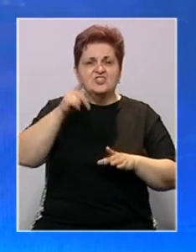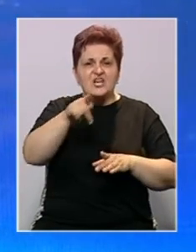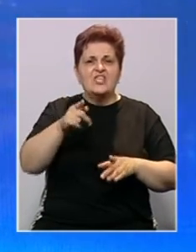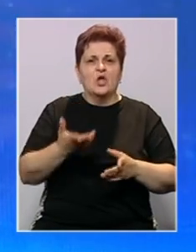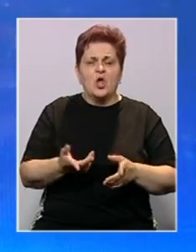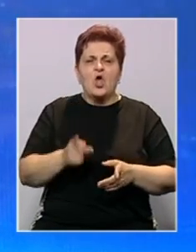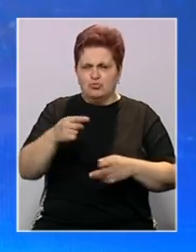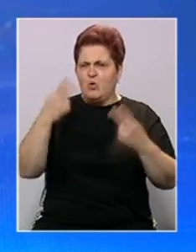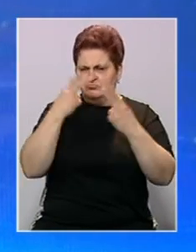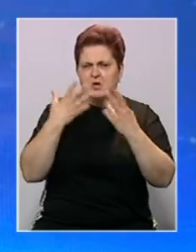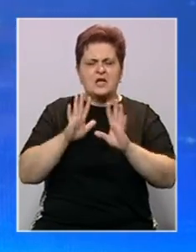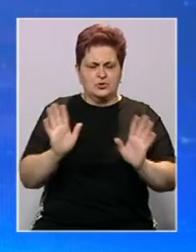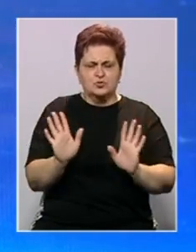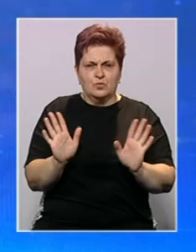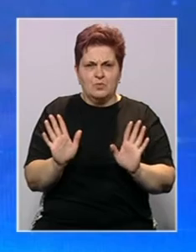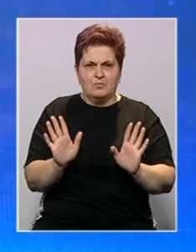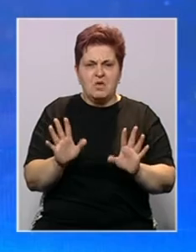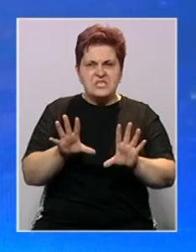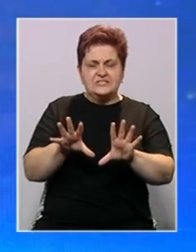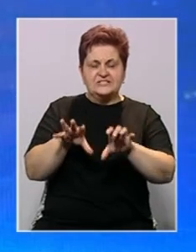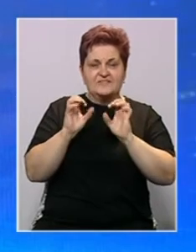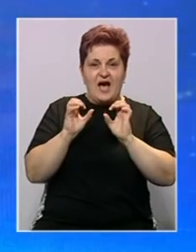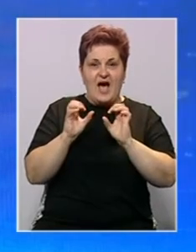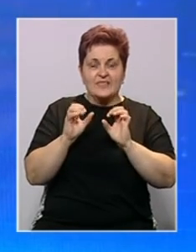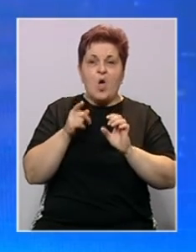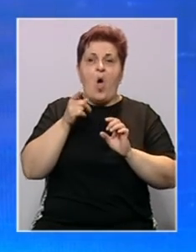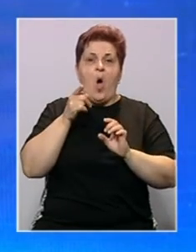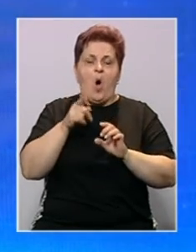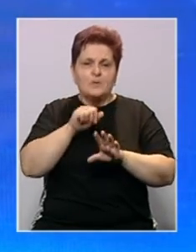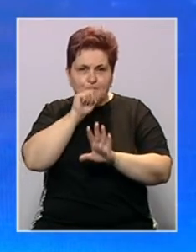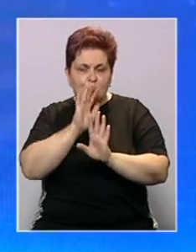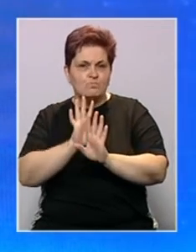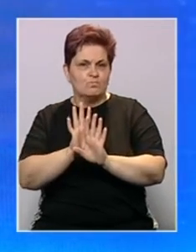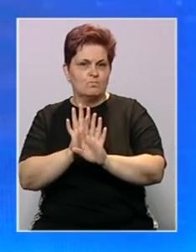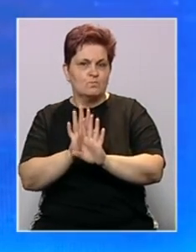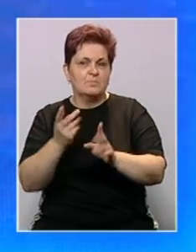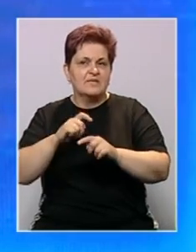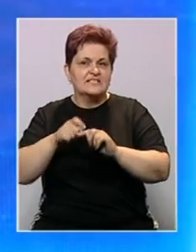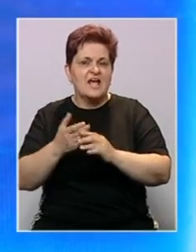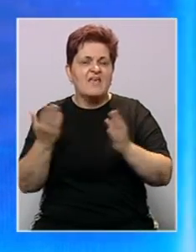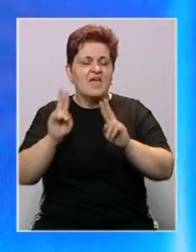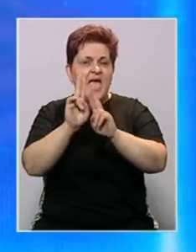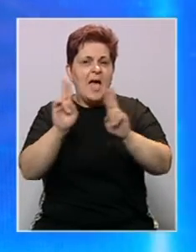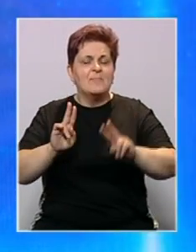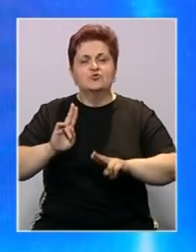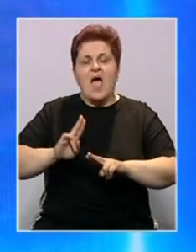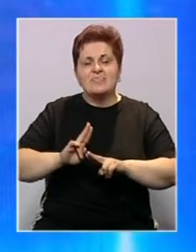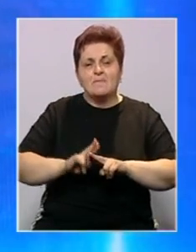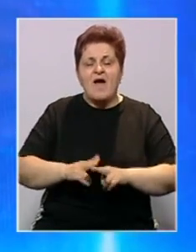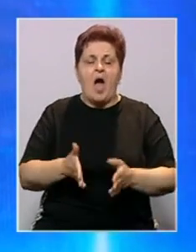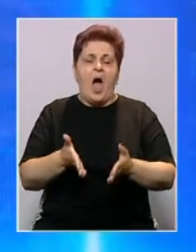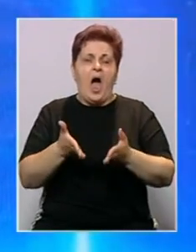to absolutno razumije, a sva ta. Naravno oni su privrženi određenim stvarima vezan za međunarodno pravo, ali